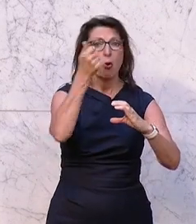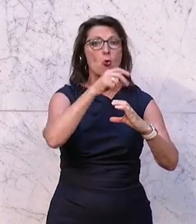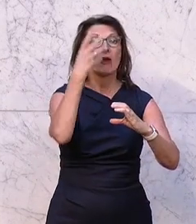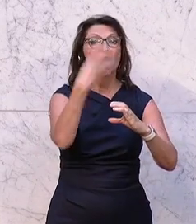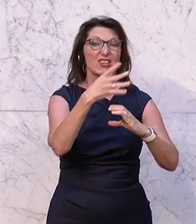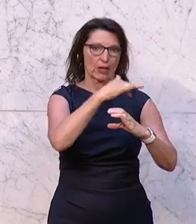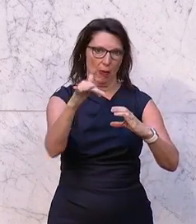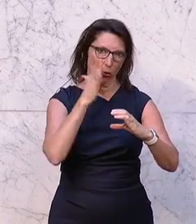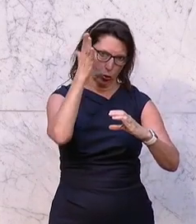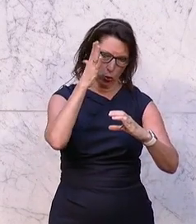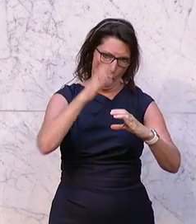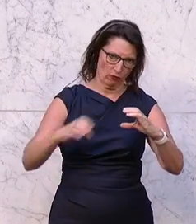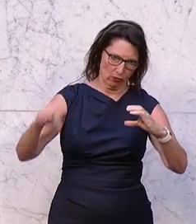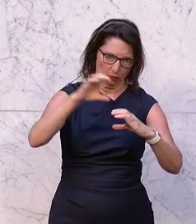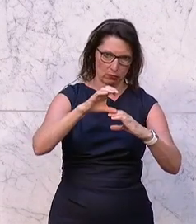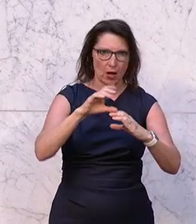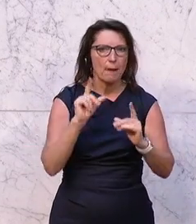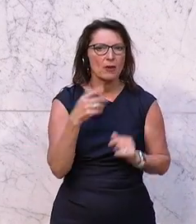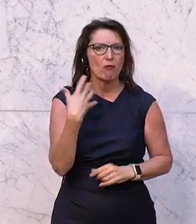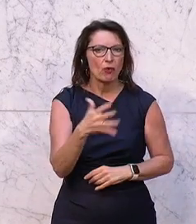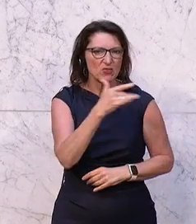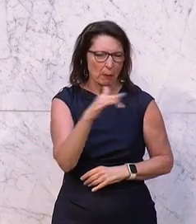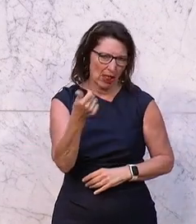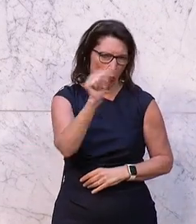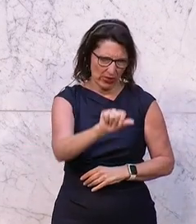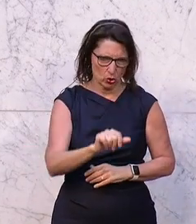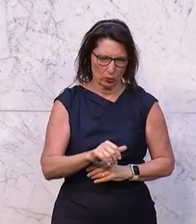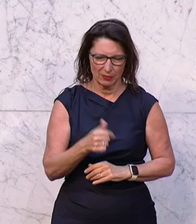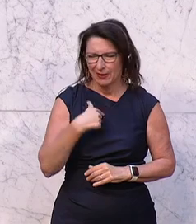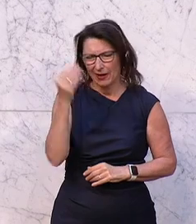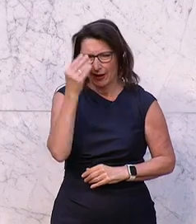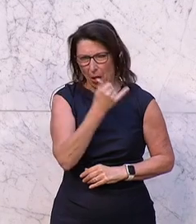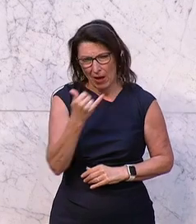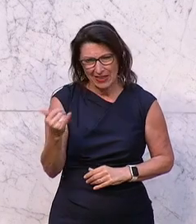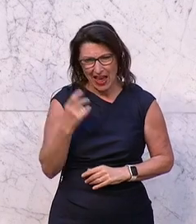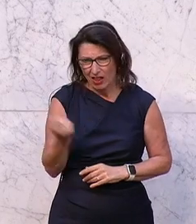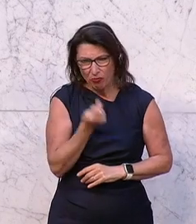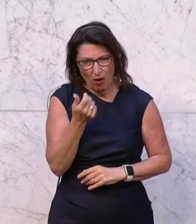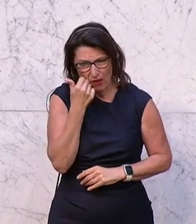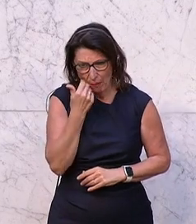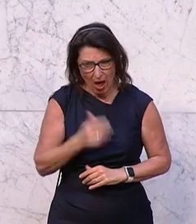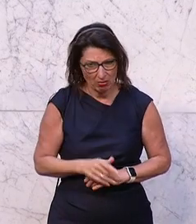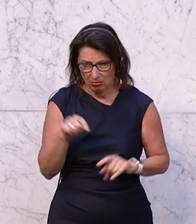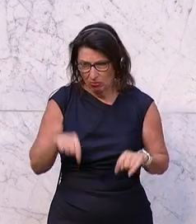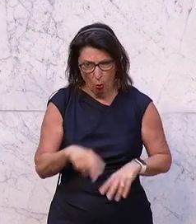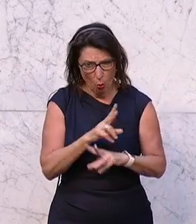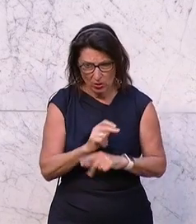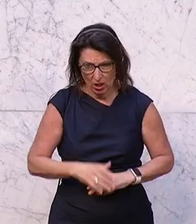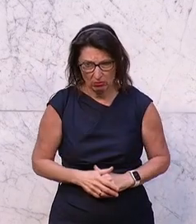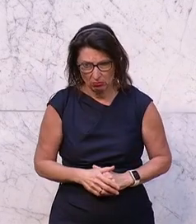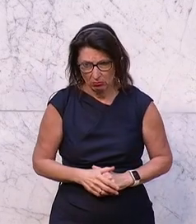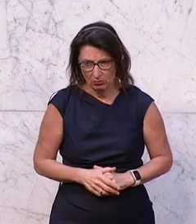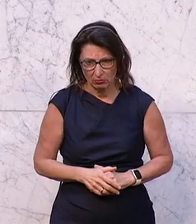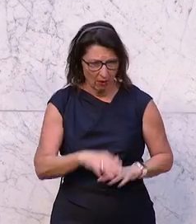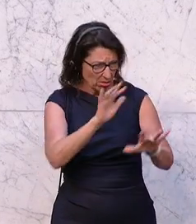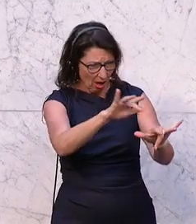Euro. Erhöhung um 50 Millionen. Ich glaube, jeder Feuerwehrmann in Österreich, weil da Feuerwehrmänner